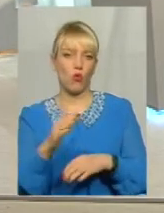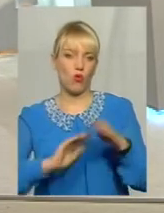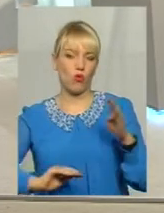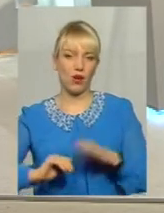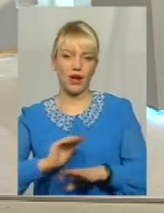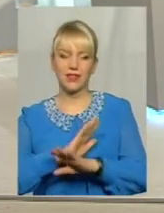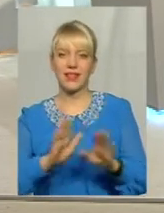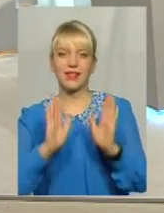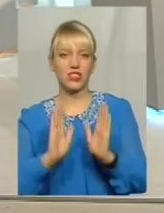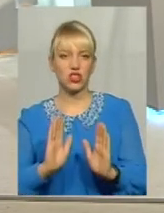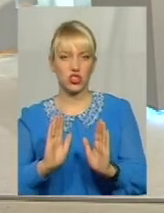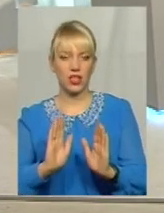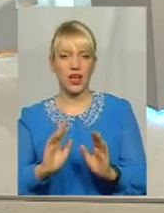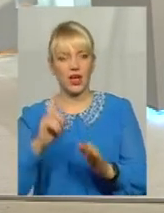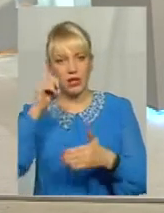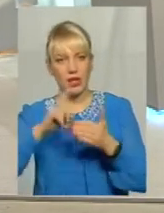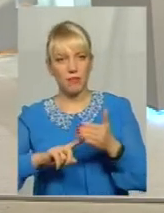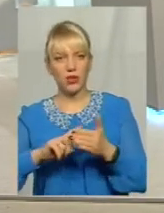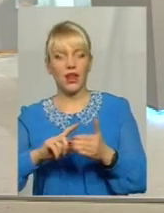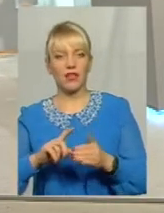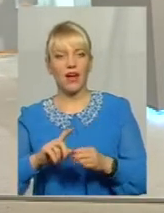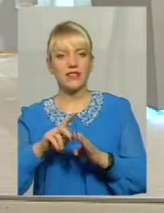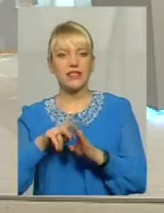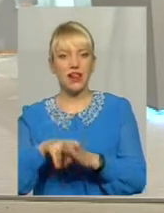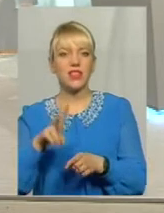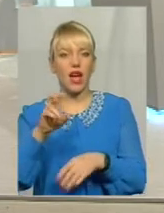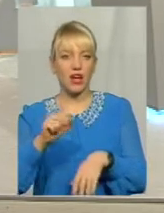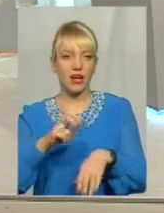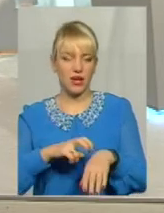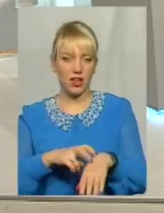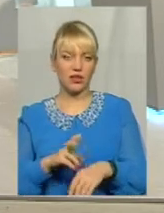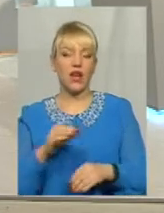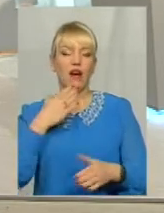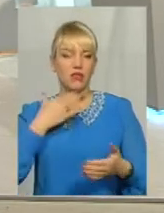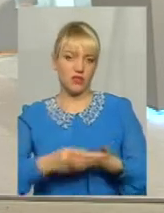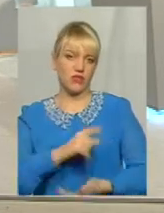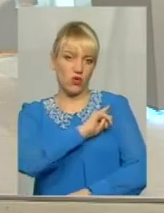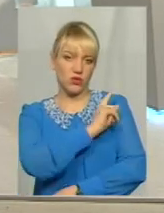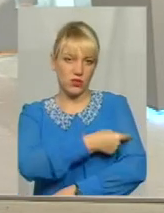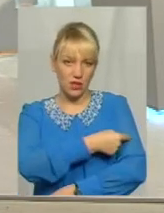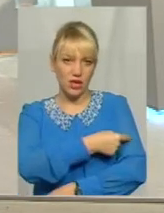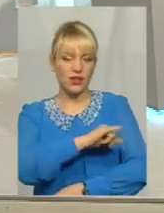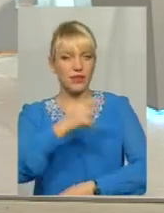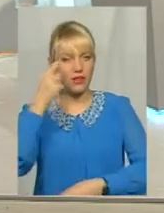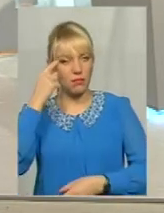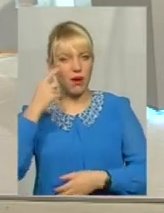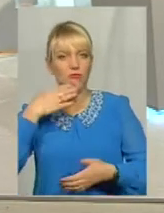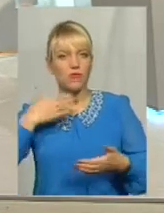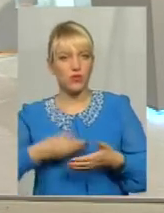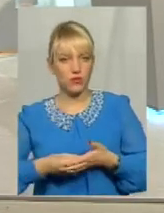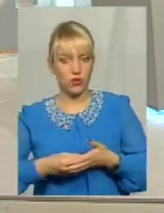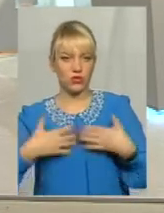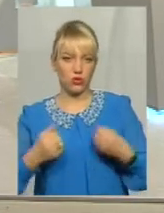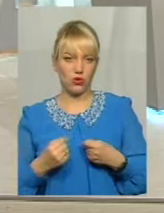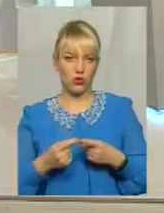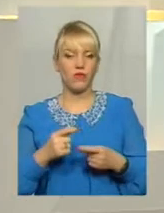покладався на лікарів, а й на, власне, свої сили, і дбав про своє здоров'я. Дякую вам